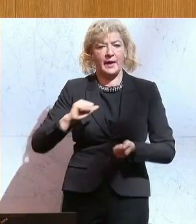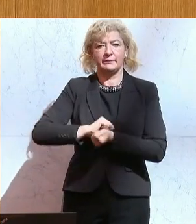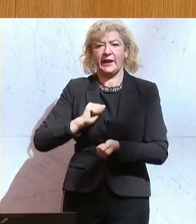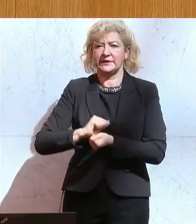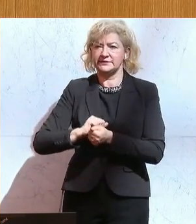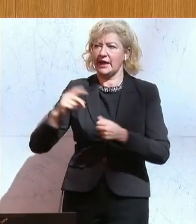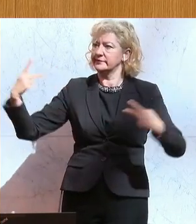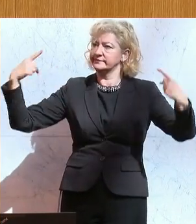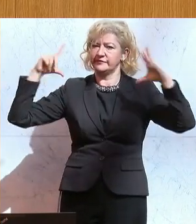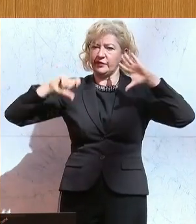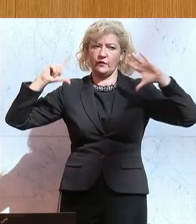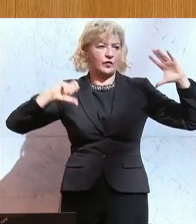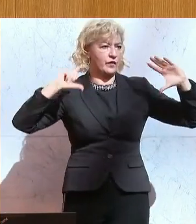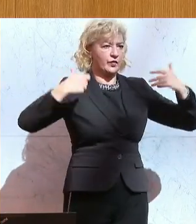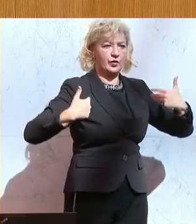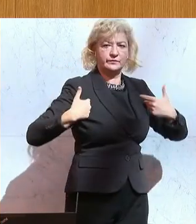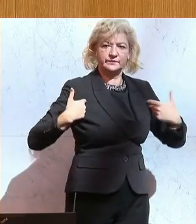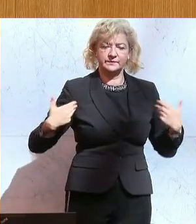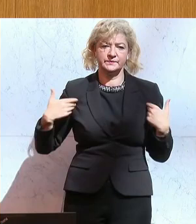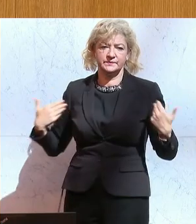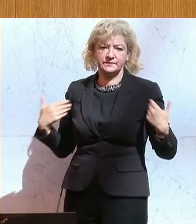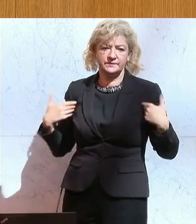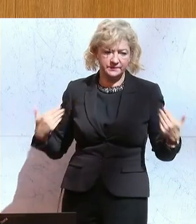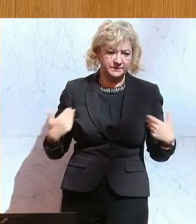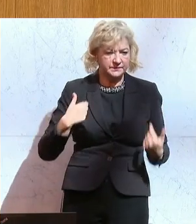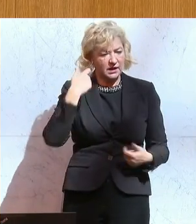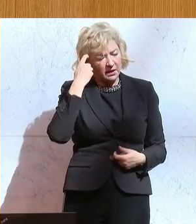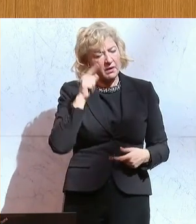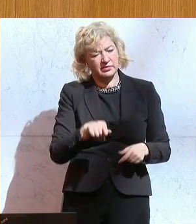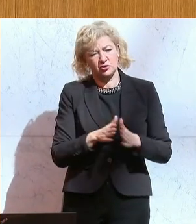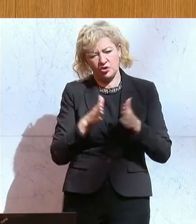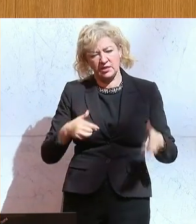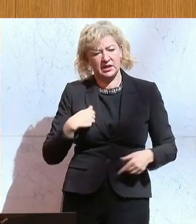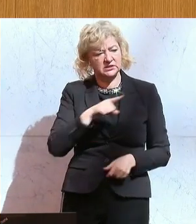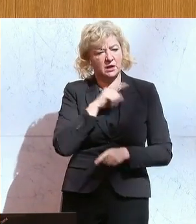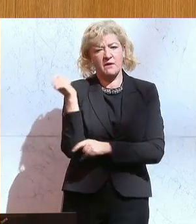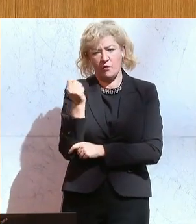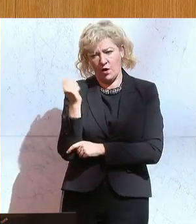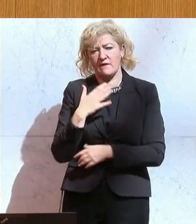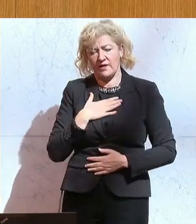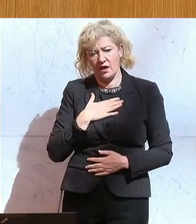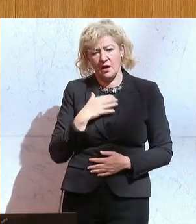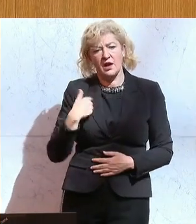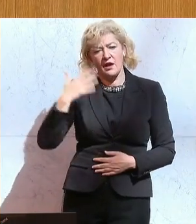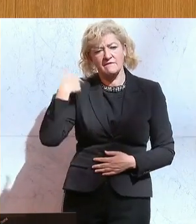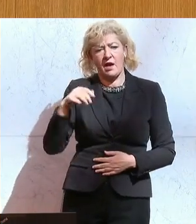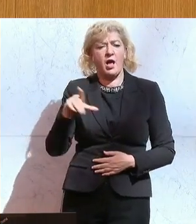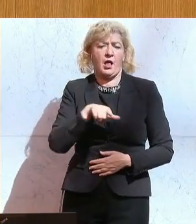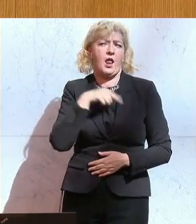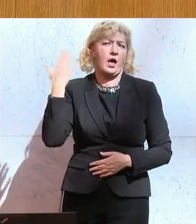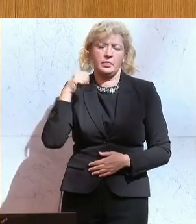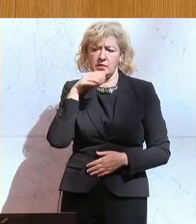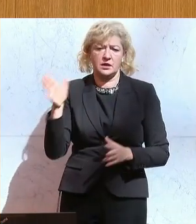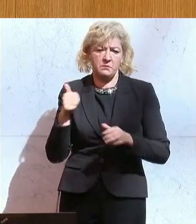entsprechende Fotos zu generieren. Sehr geehrte Damen und Herren, ich finde es schade. Ich bin selbst bei der Feuerwehr, ich weiß, ich bin schon länger nicht mehr ausgerückt und habe solche